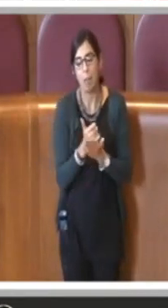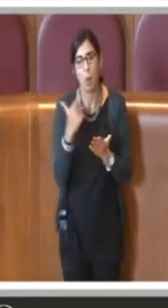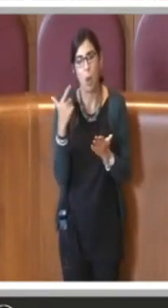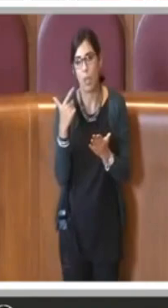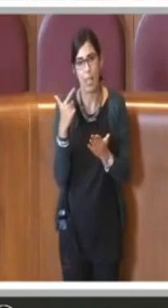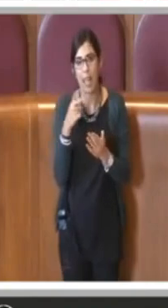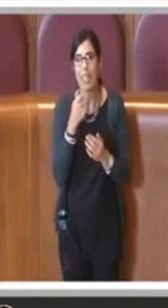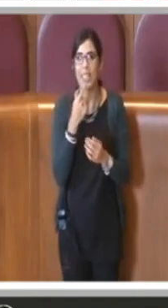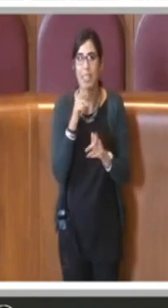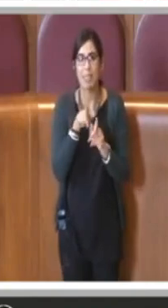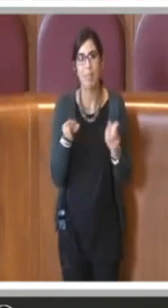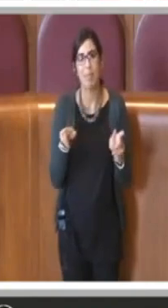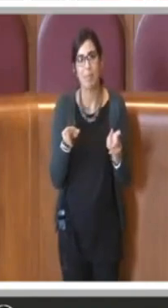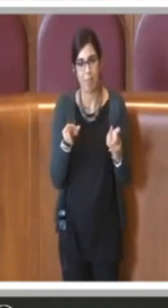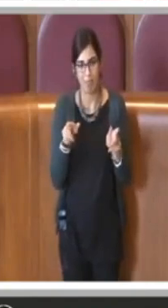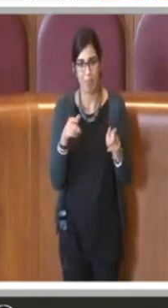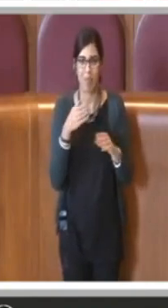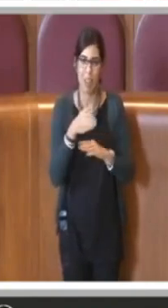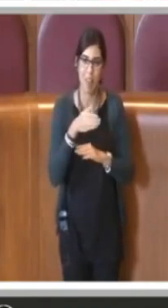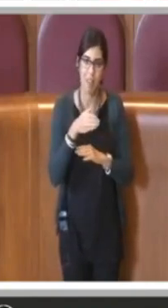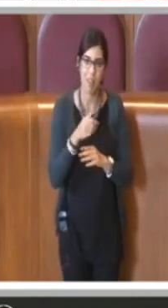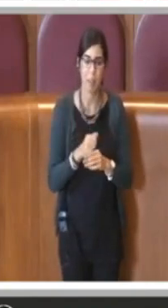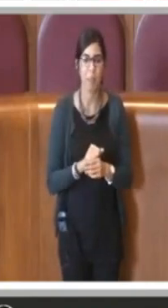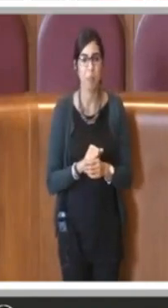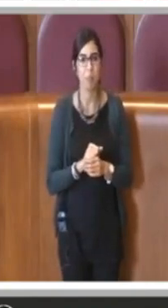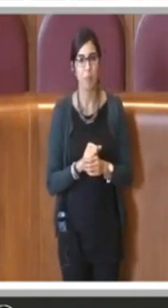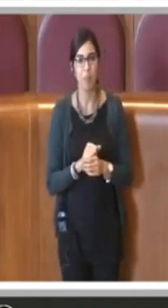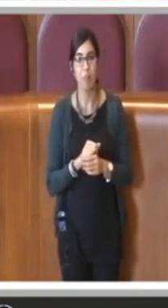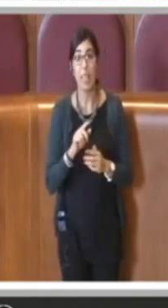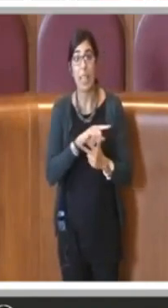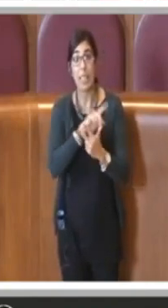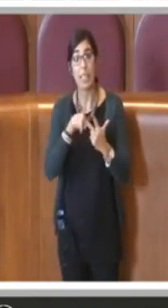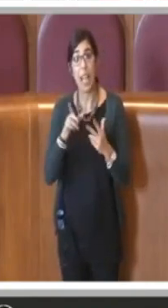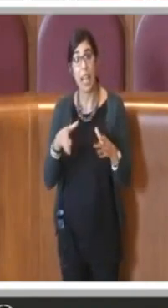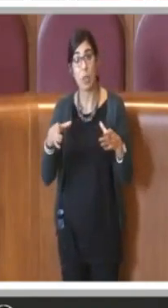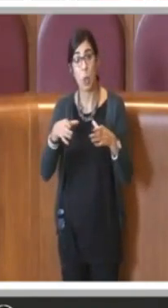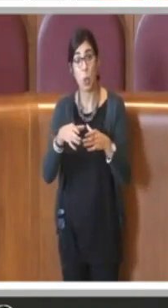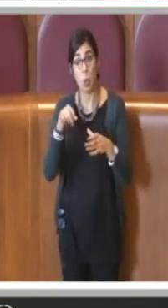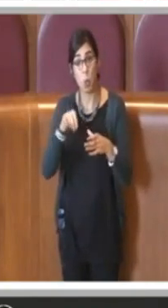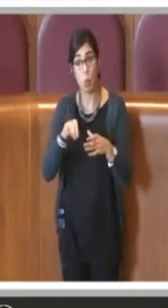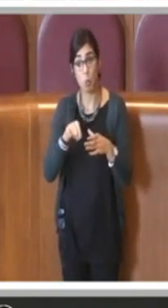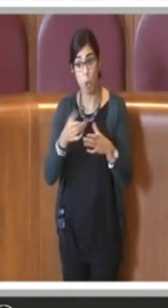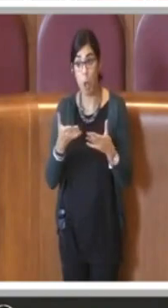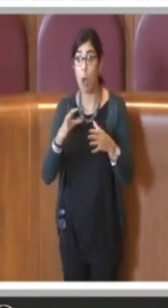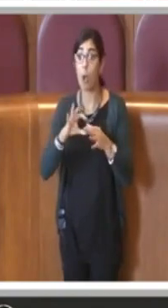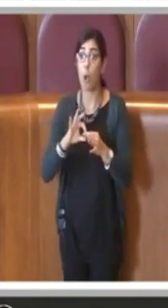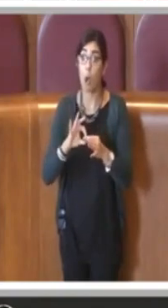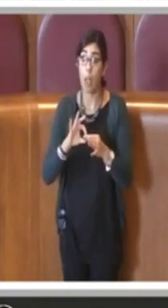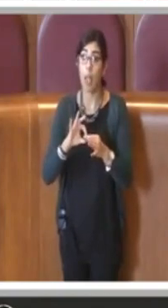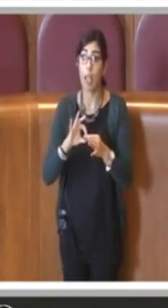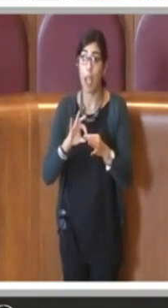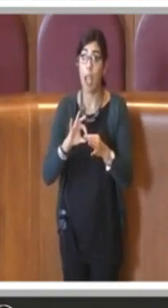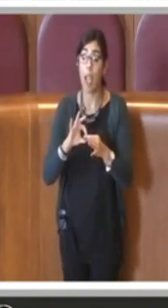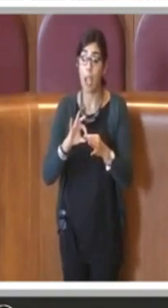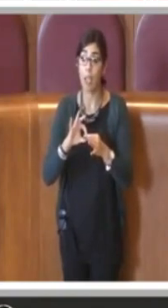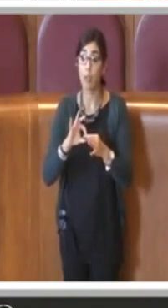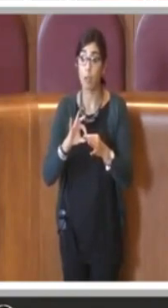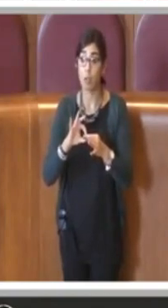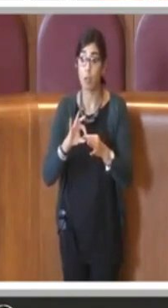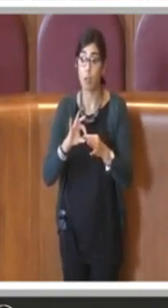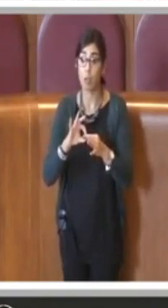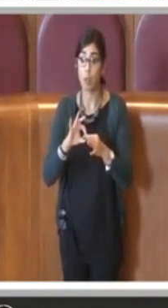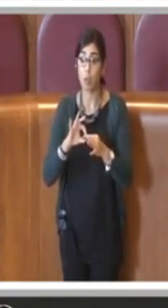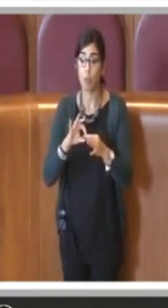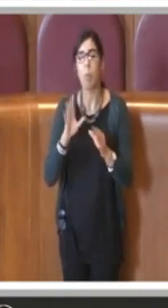tutti per gli utenti. Ci sono infine il terzo provvedimento che riguarda il recepiamo a